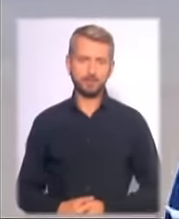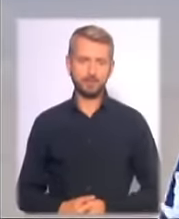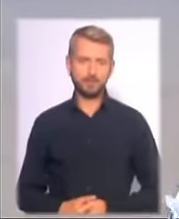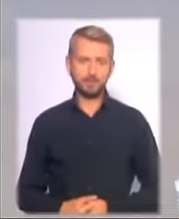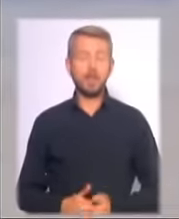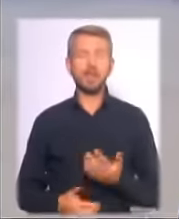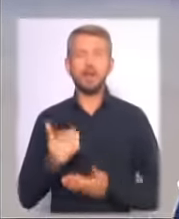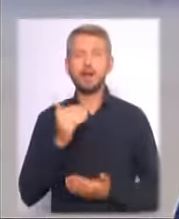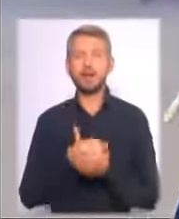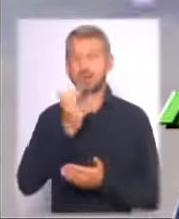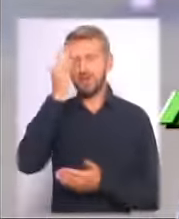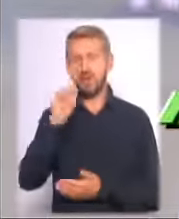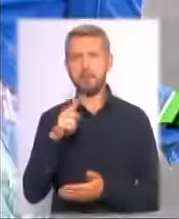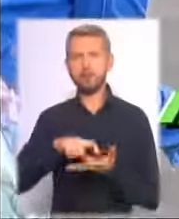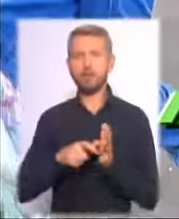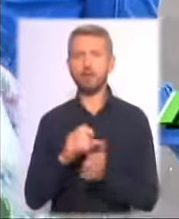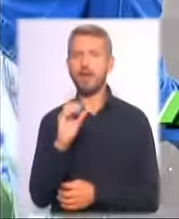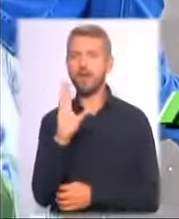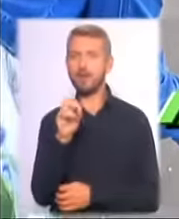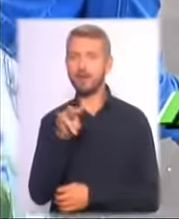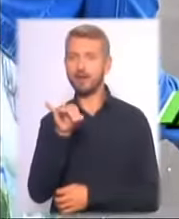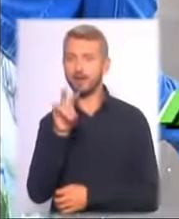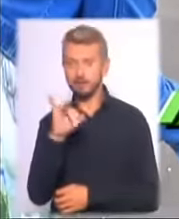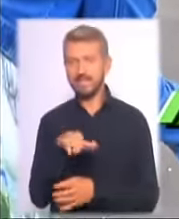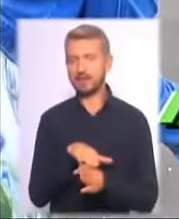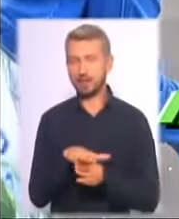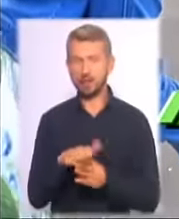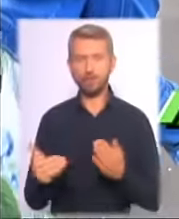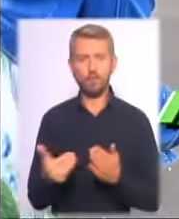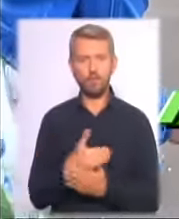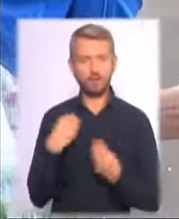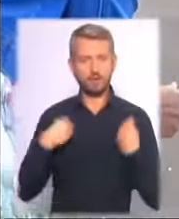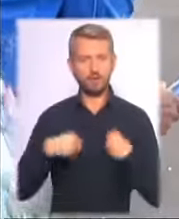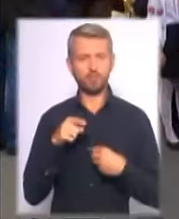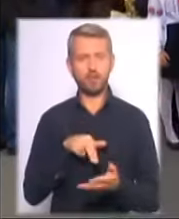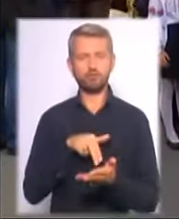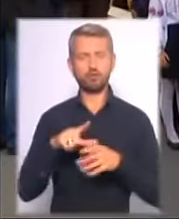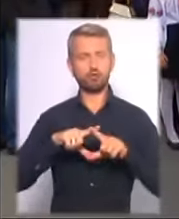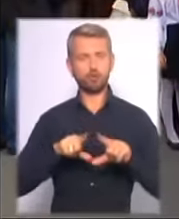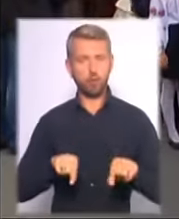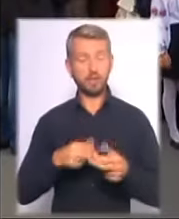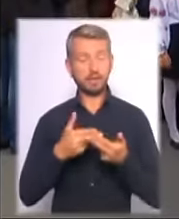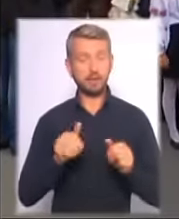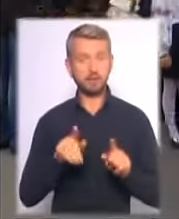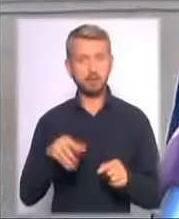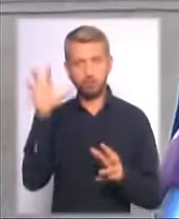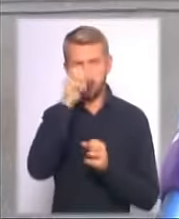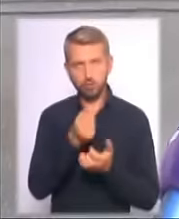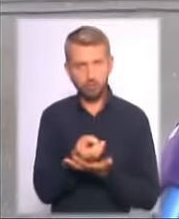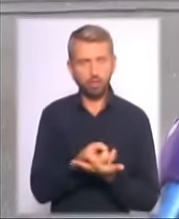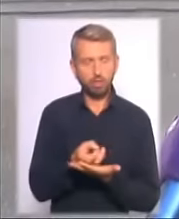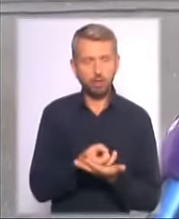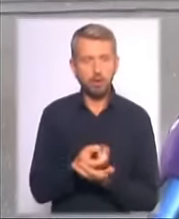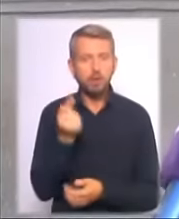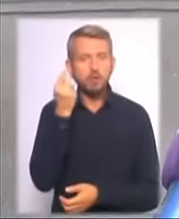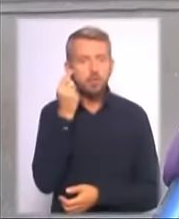Нарешті мрія першокласниці Евеліни здійснилася. У новенькій формі вона йде до школи. Зізнається, навіть вночі не спала. Думаю,